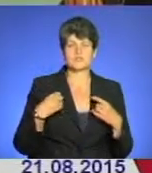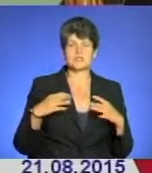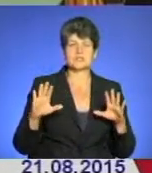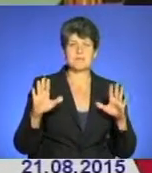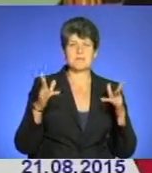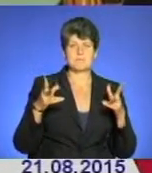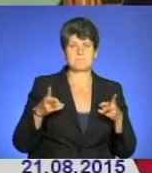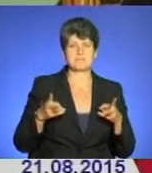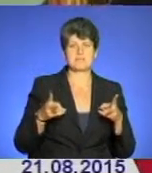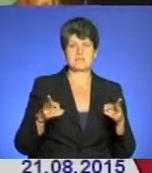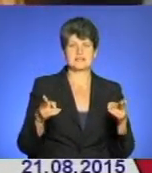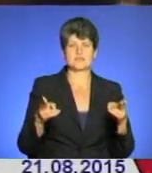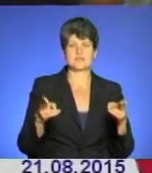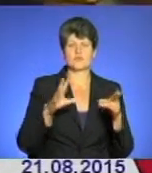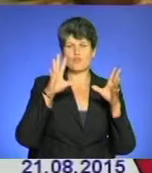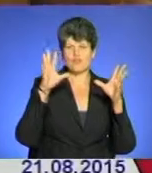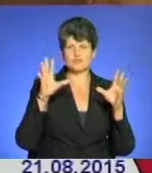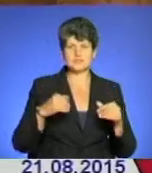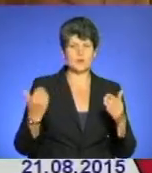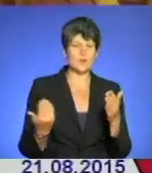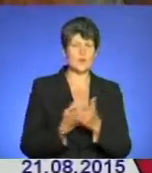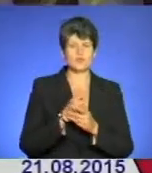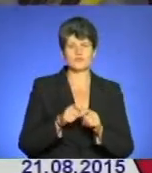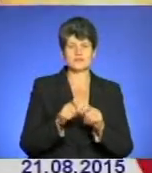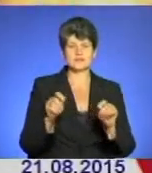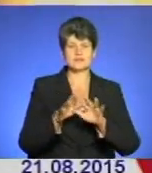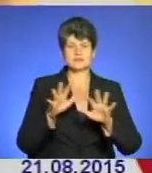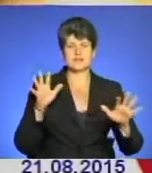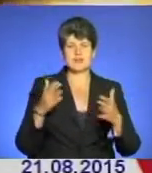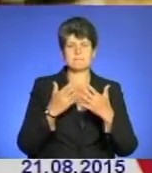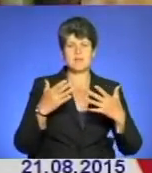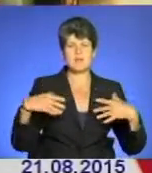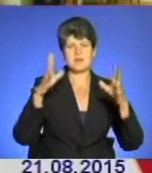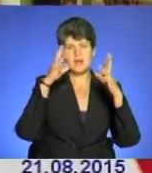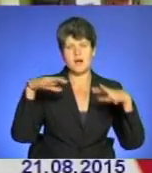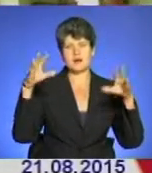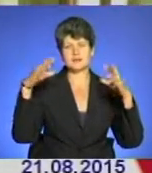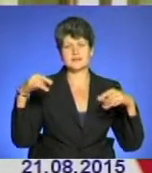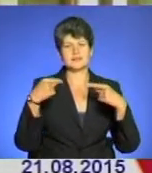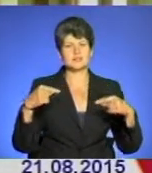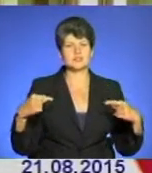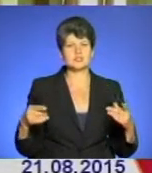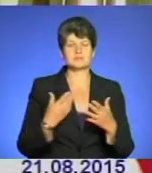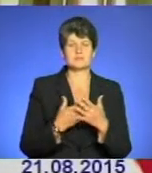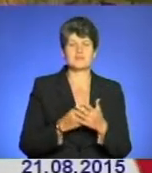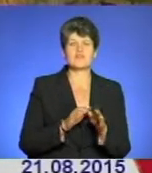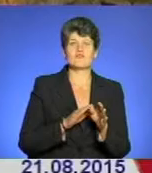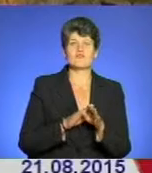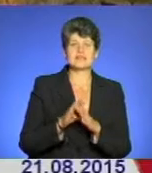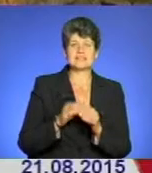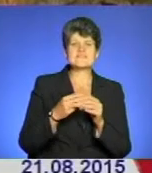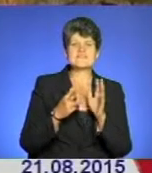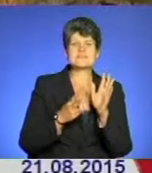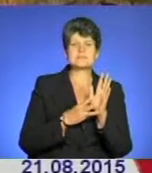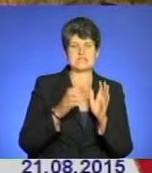мить перерізання стрічки. Усе у нововідкритій залі, меблі, гардини, інші предмети побуту виконані у стилі 18